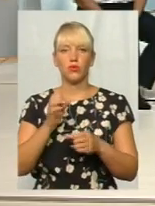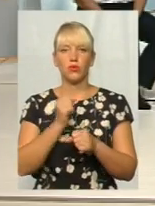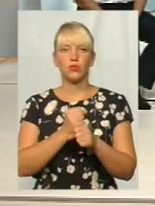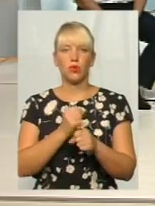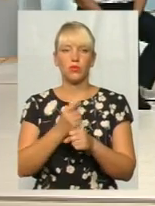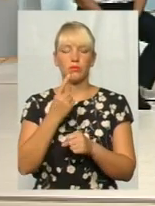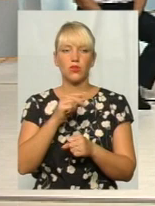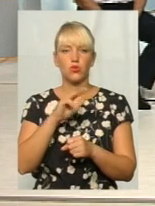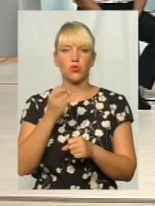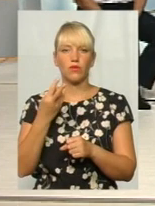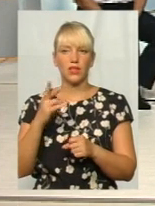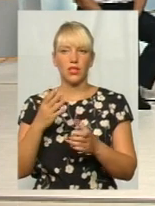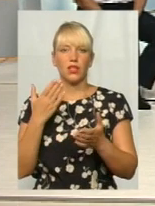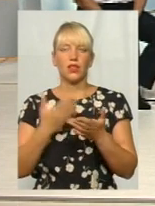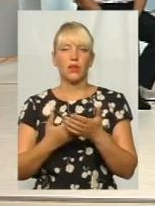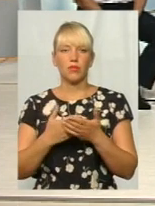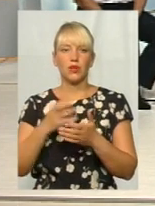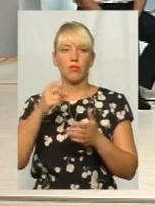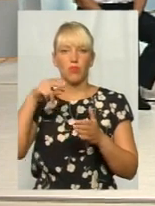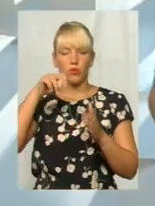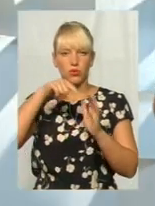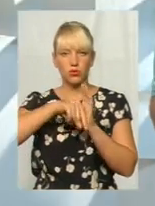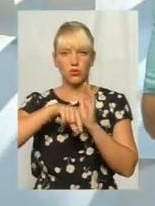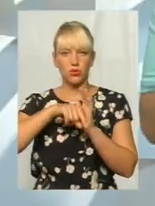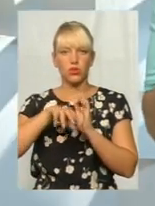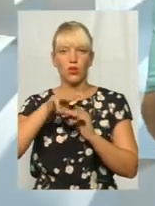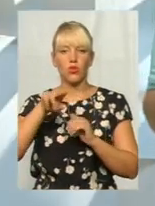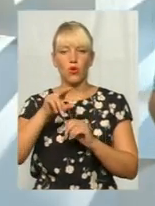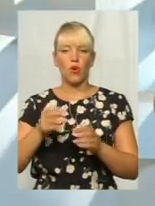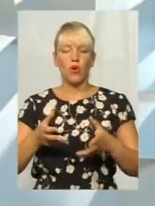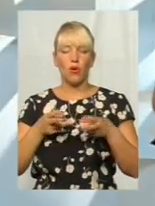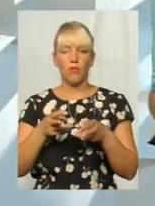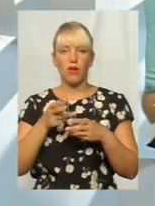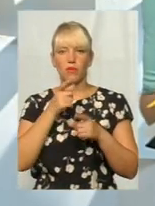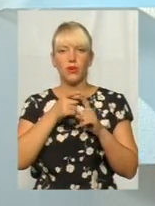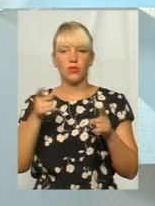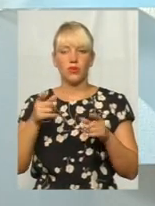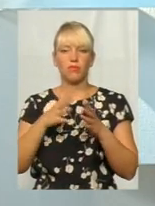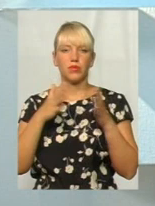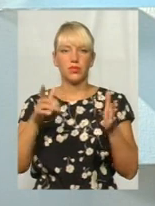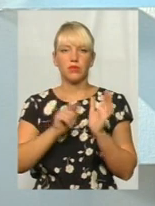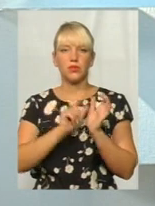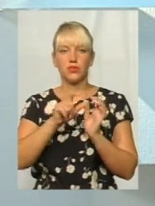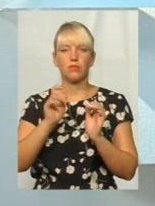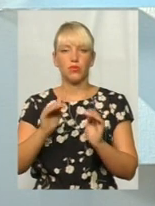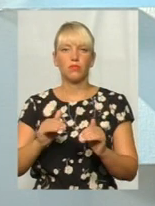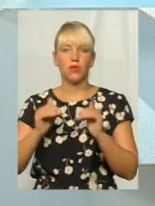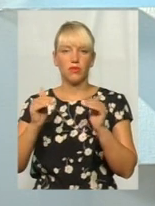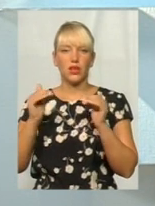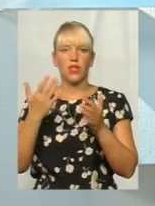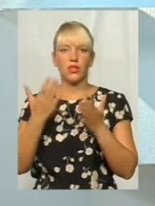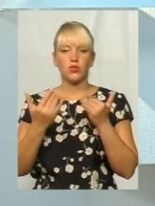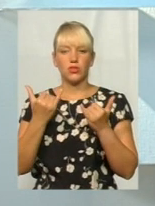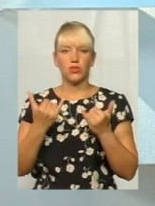Тобто, по суті, скажімо, принаймні до опалювального періоду буде підвищення. Якщо на сьогоднішній день